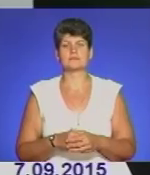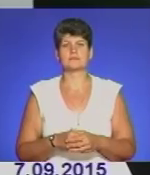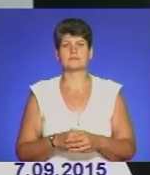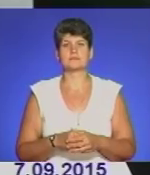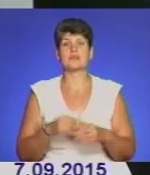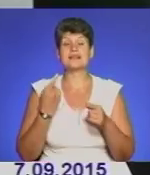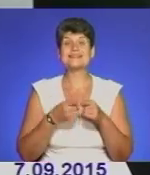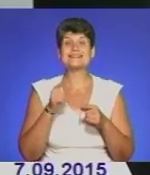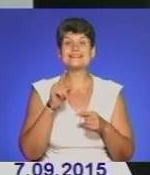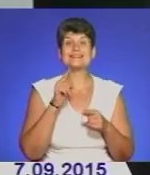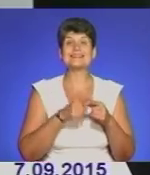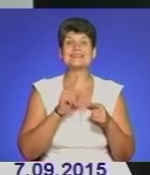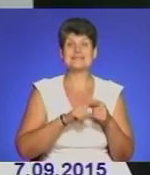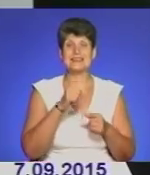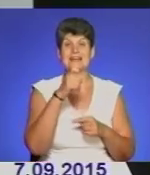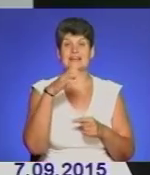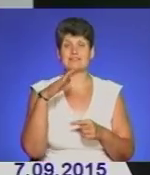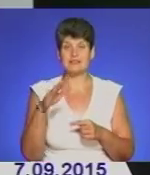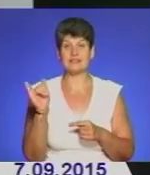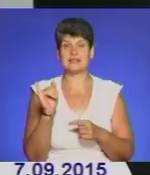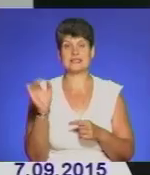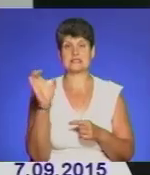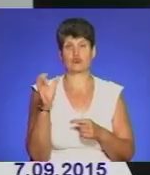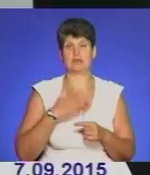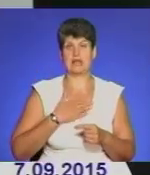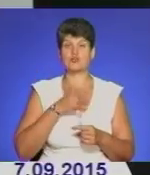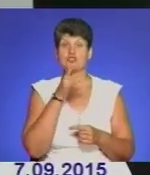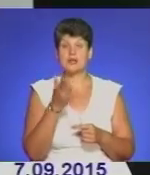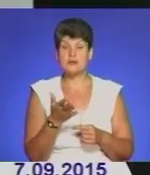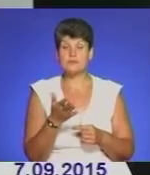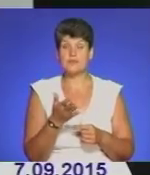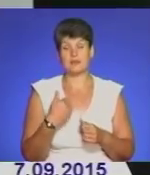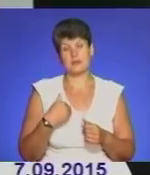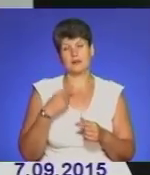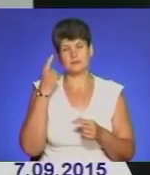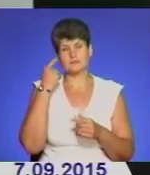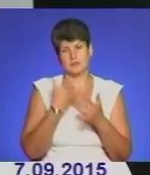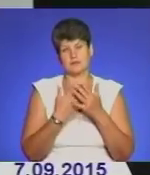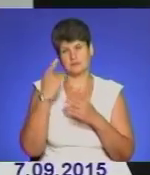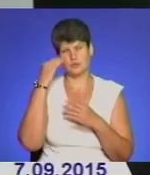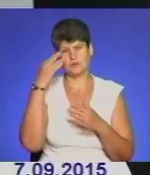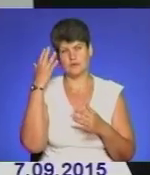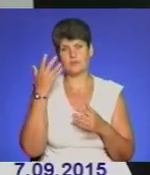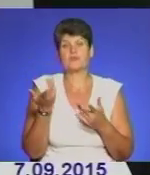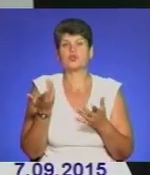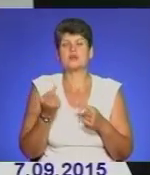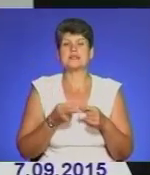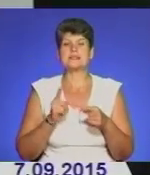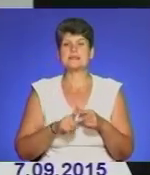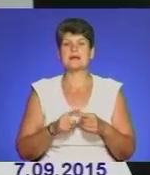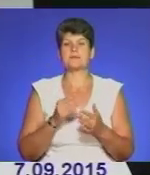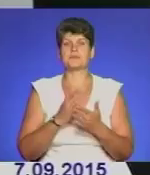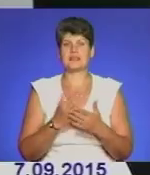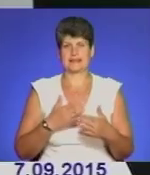Це хвилини і секунди нашого з вами часу. А тепер давайте зрозуміємо, в якому вимірі ми живемо і що це створює